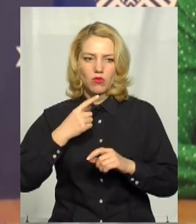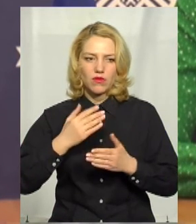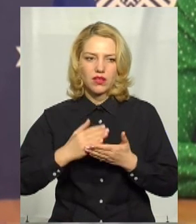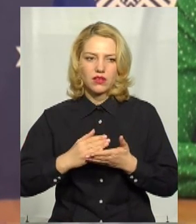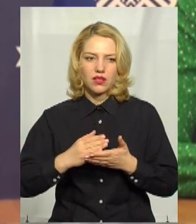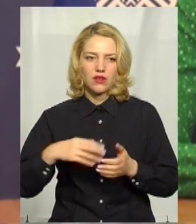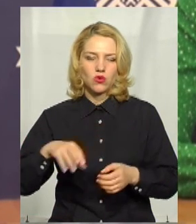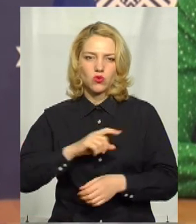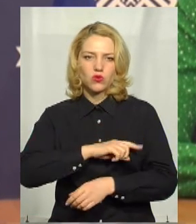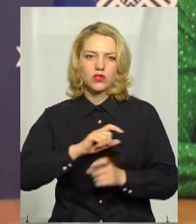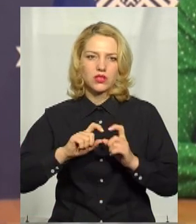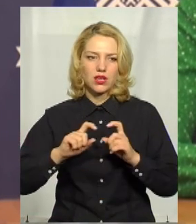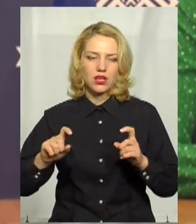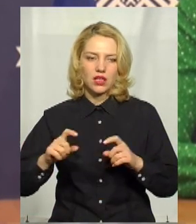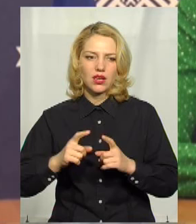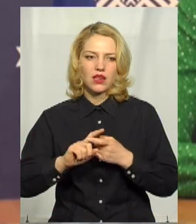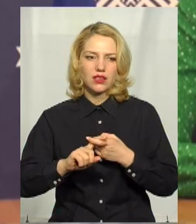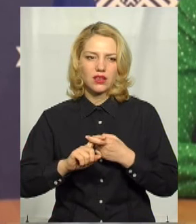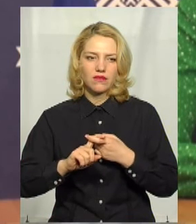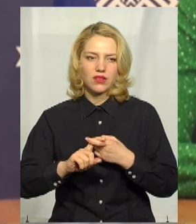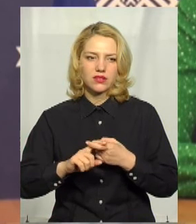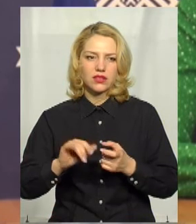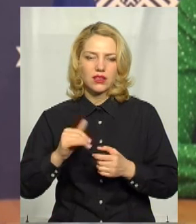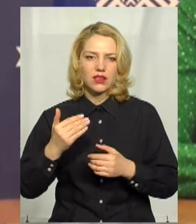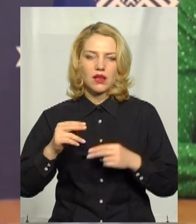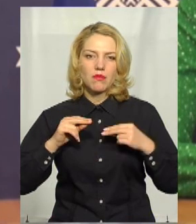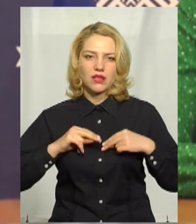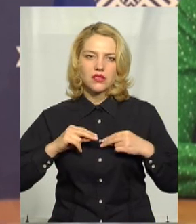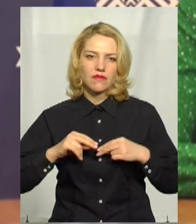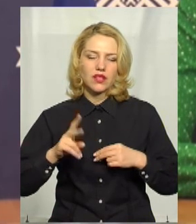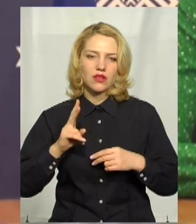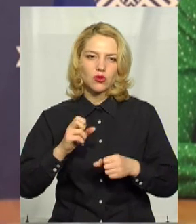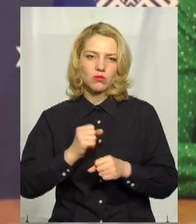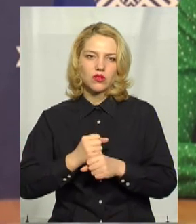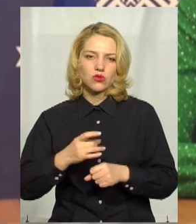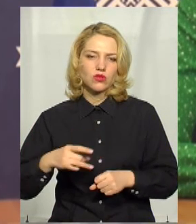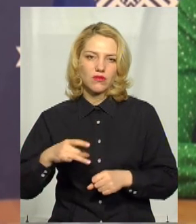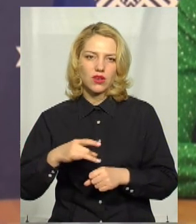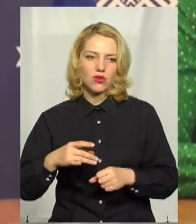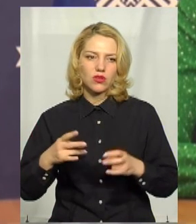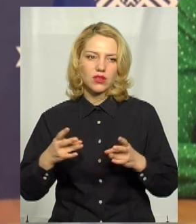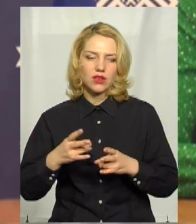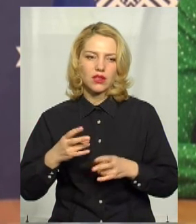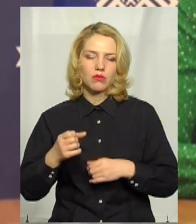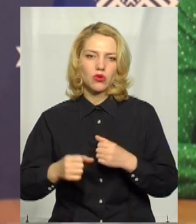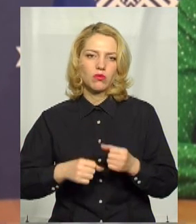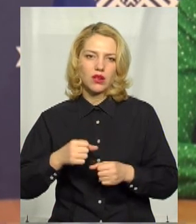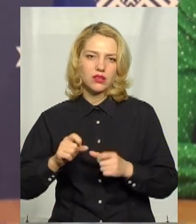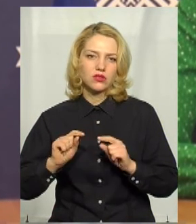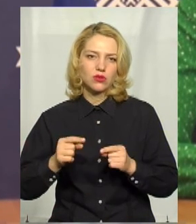обласній лікарні, в інфекційній лікарні піднімалося питання. Є працівники, які працюють в районі. Їм треба добиратися. Тому